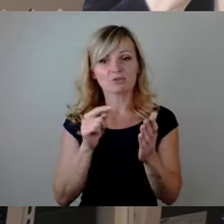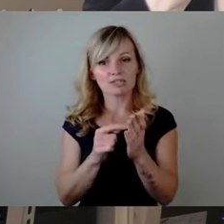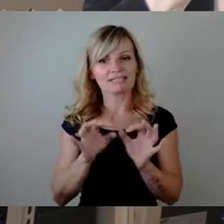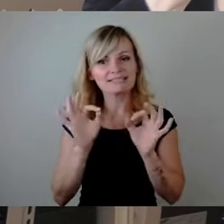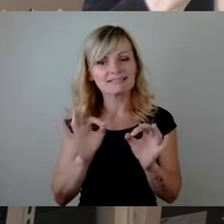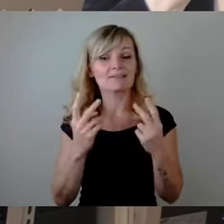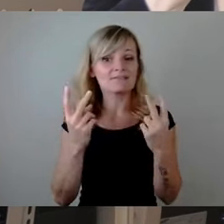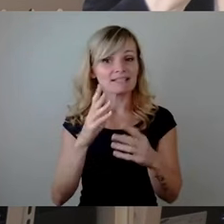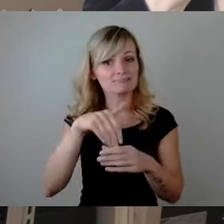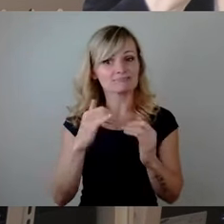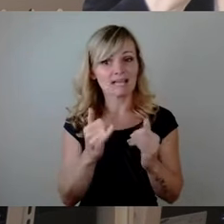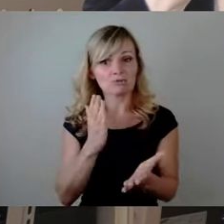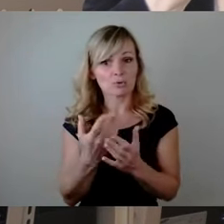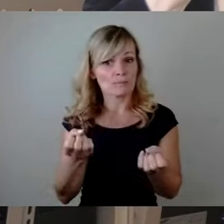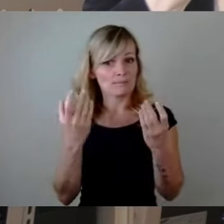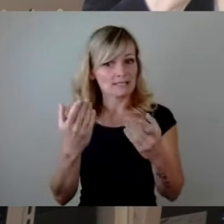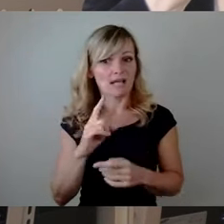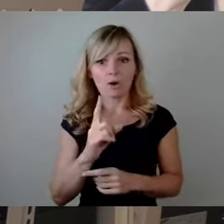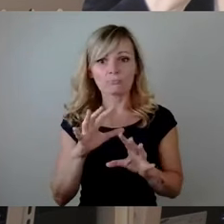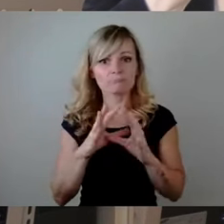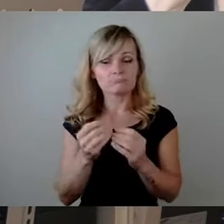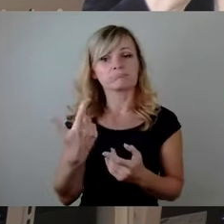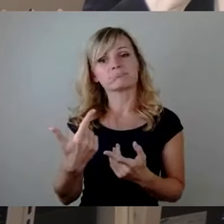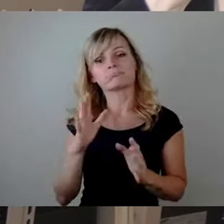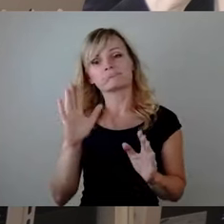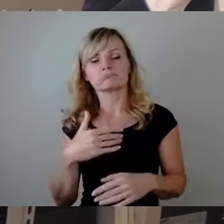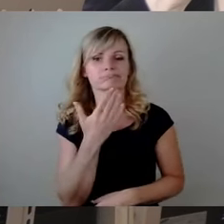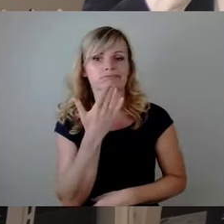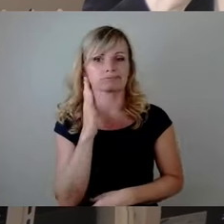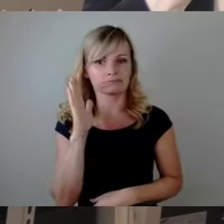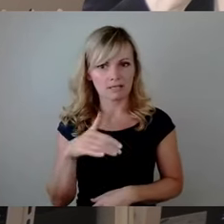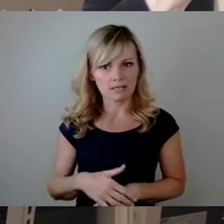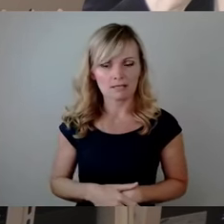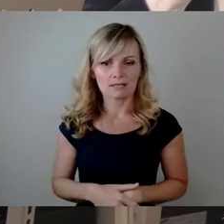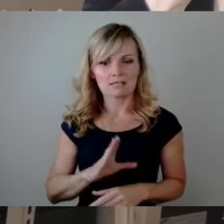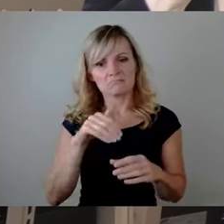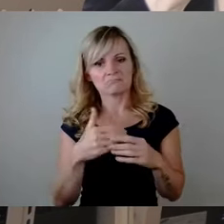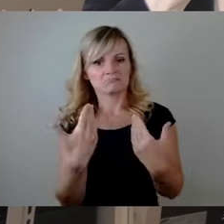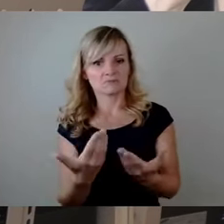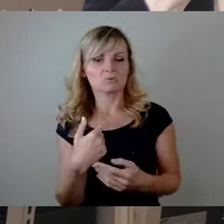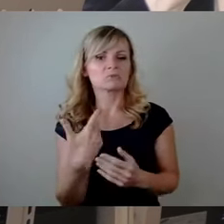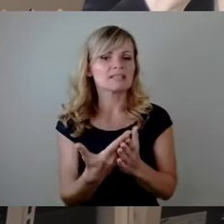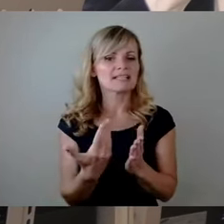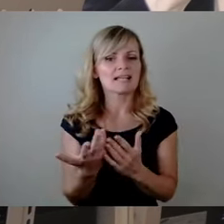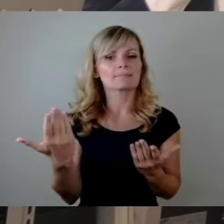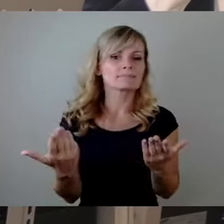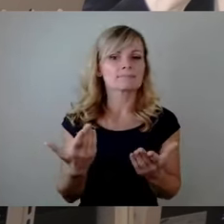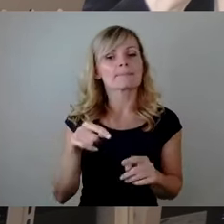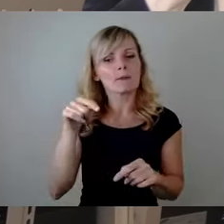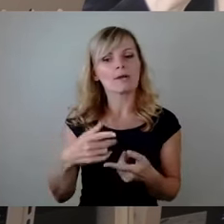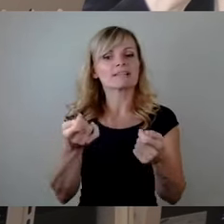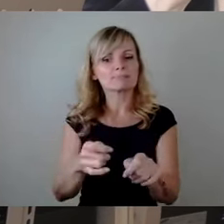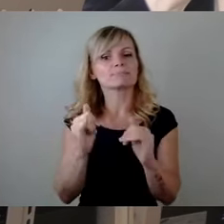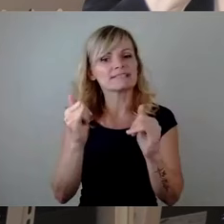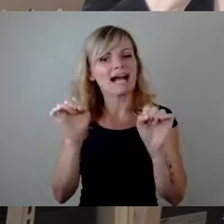Dinge drin, die passieren schon, es stehen auch Dinge drin, die eher belanglos sind. Und ja, dementsprechend kann man den heute hier auch beschließen. Worauf